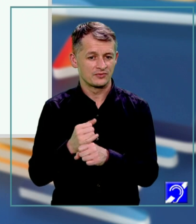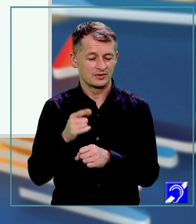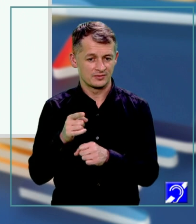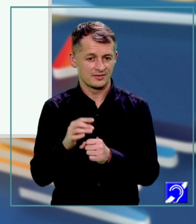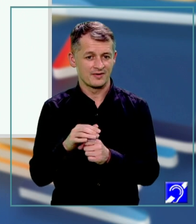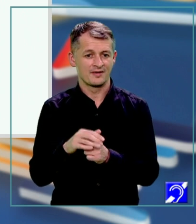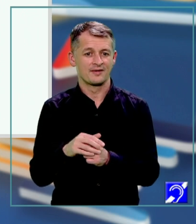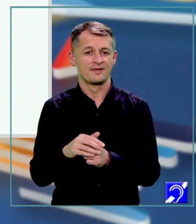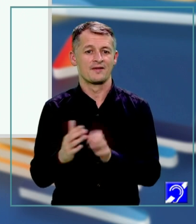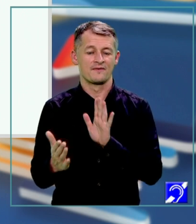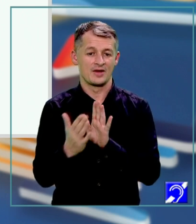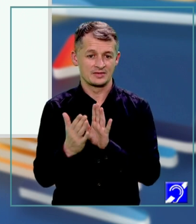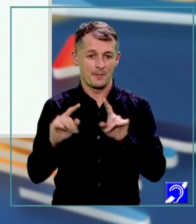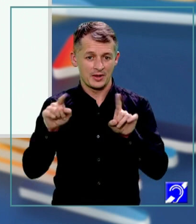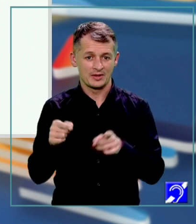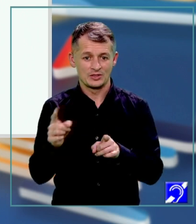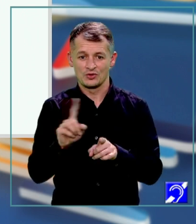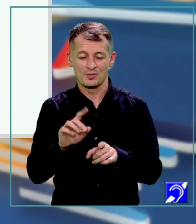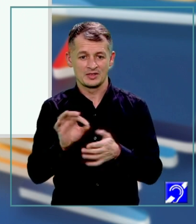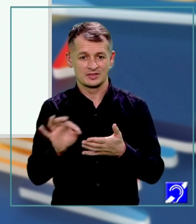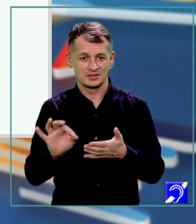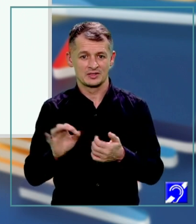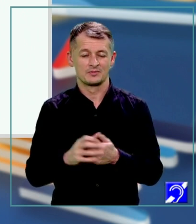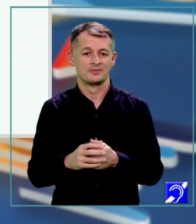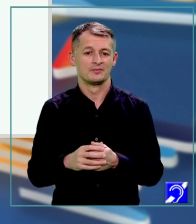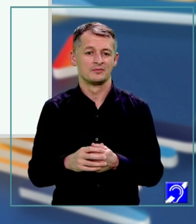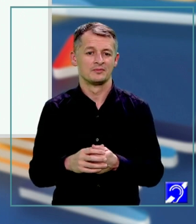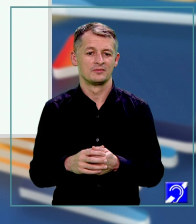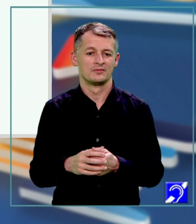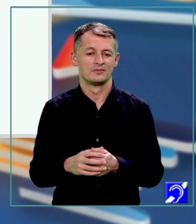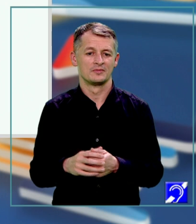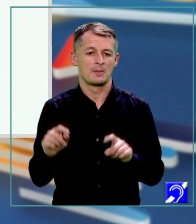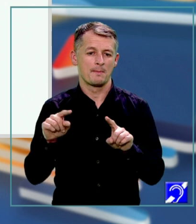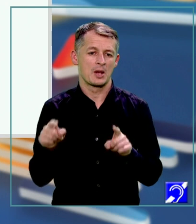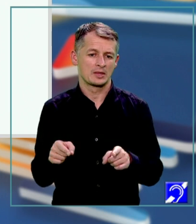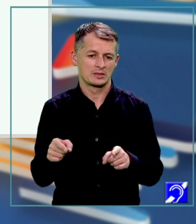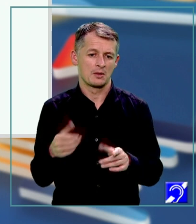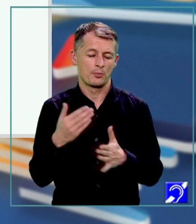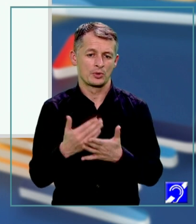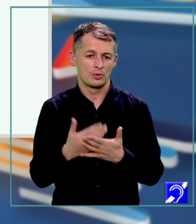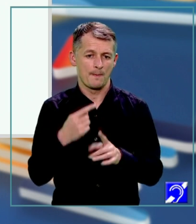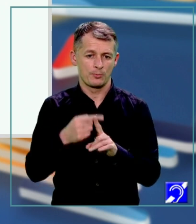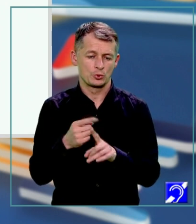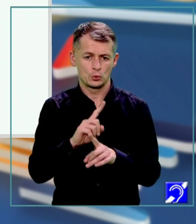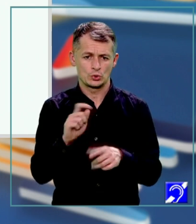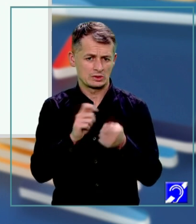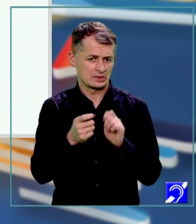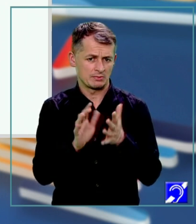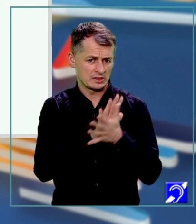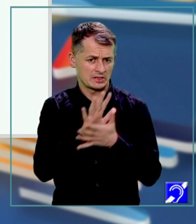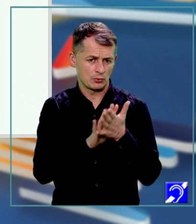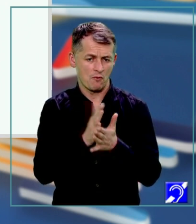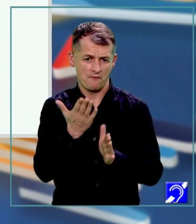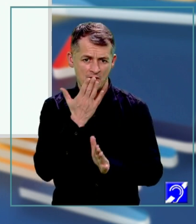având plus în fața parantezei nu mai scriem rezultatul formulei în paranteză, întrucât plusul nu ne schimbă semnele.